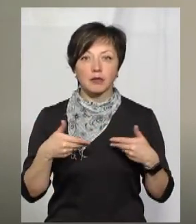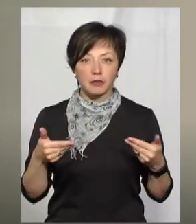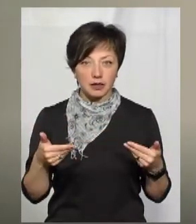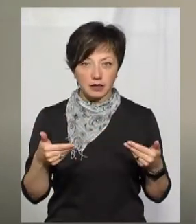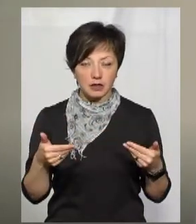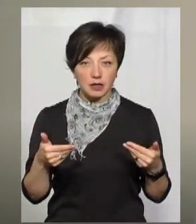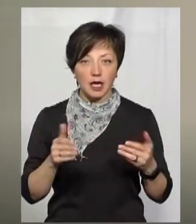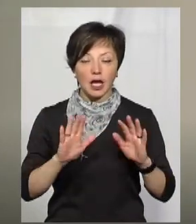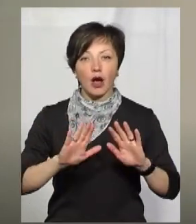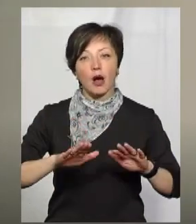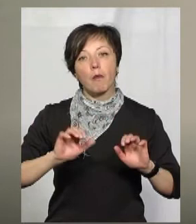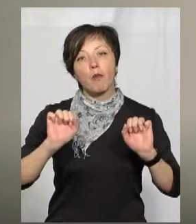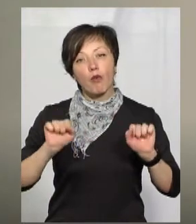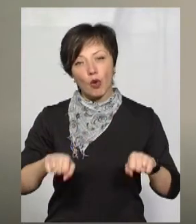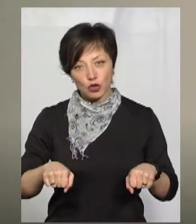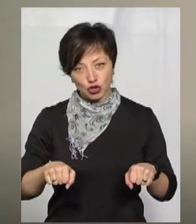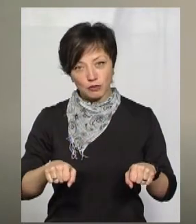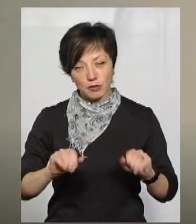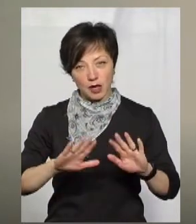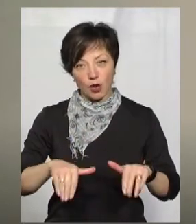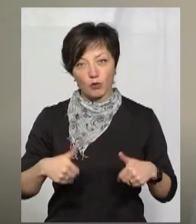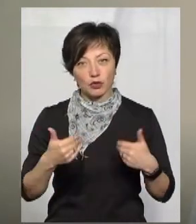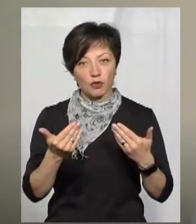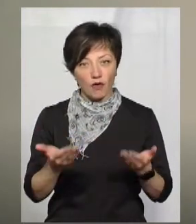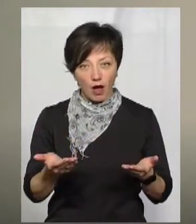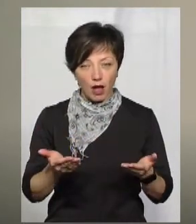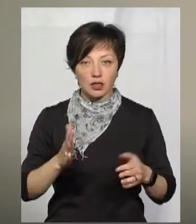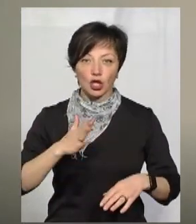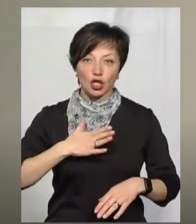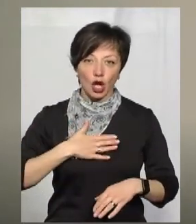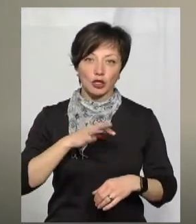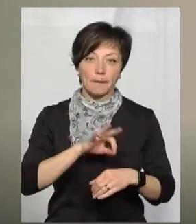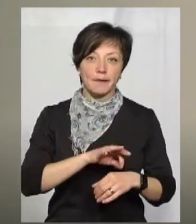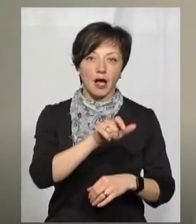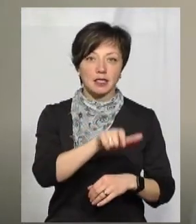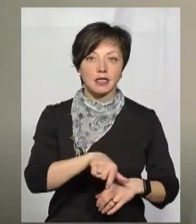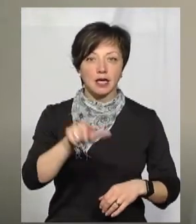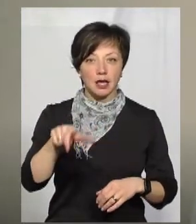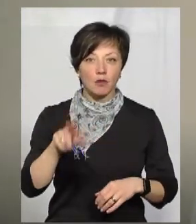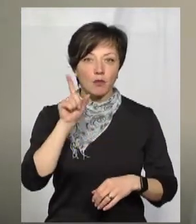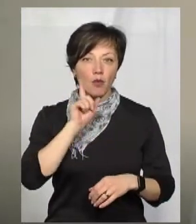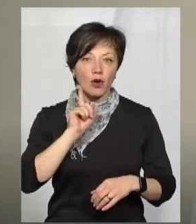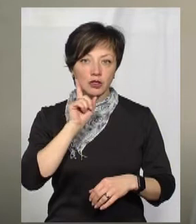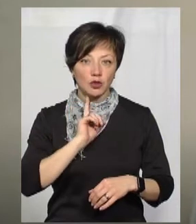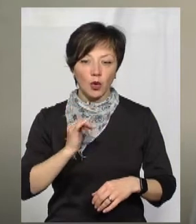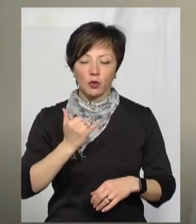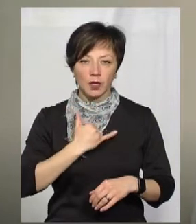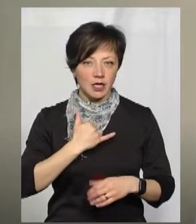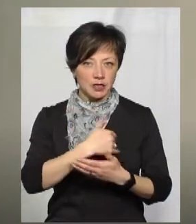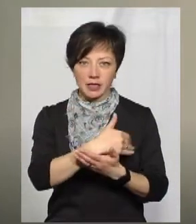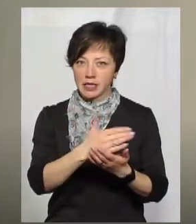можемо рекомендувати нашим пацієнтам, поки що в лікарні ще не